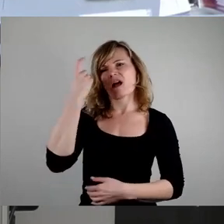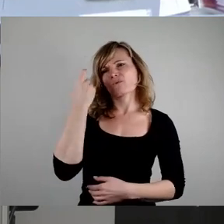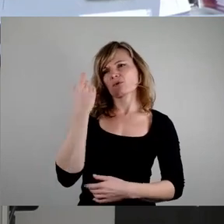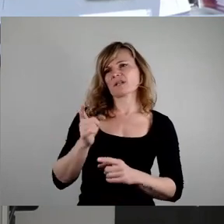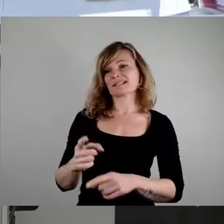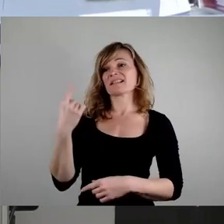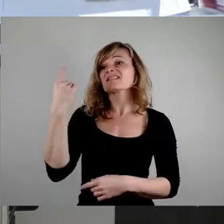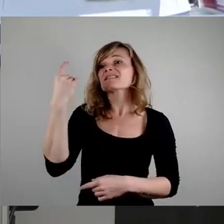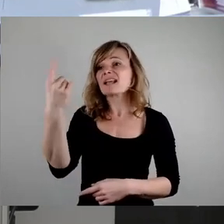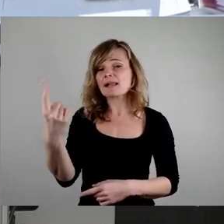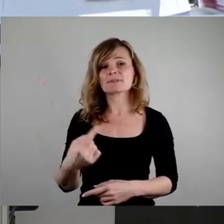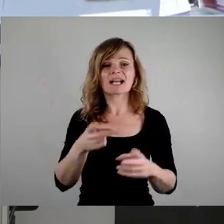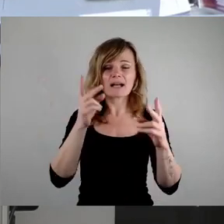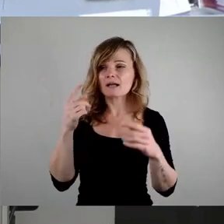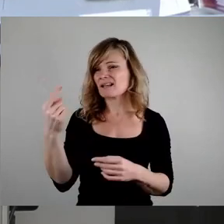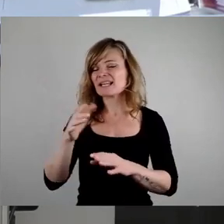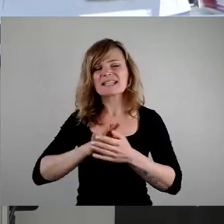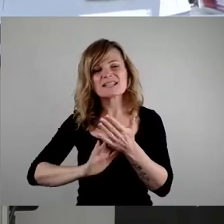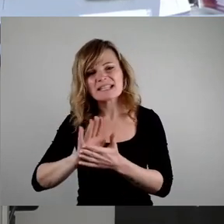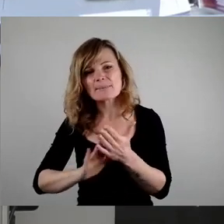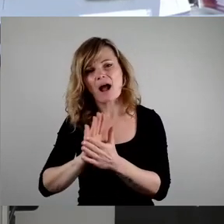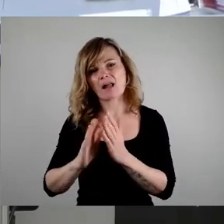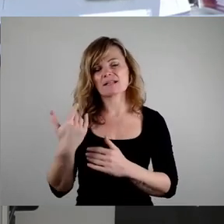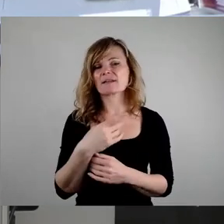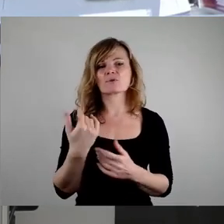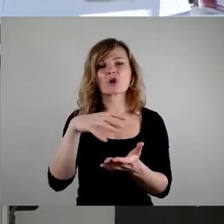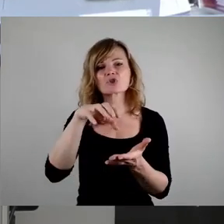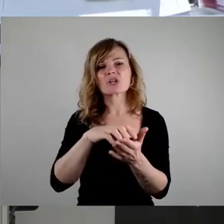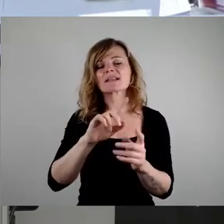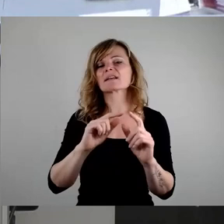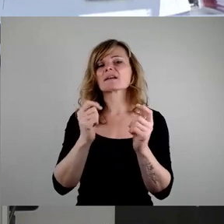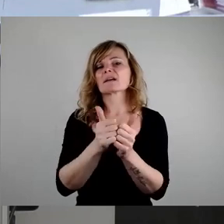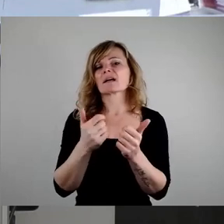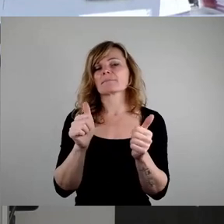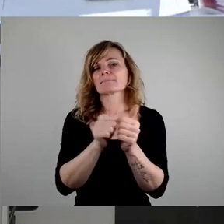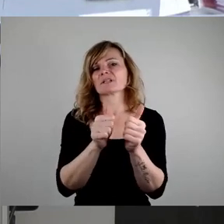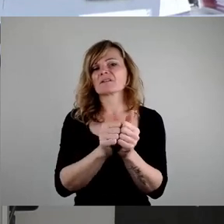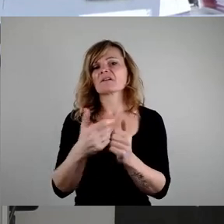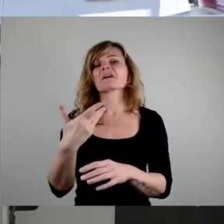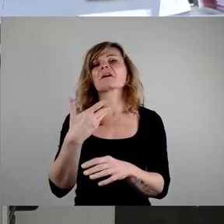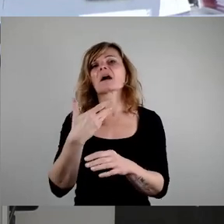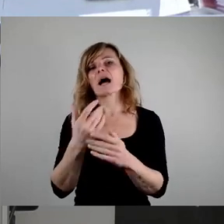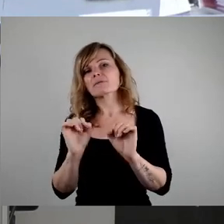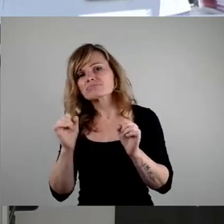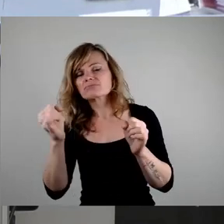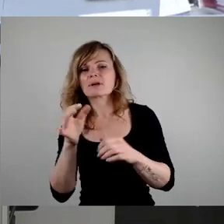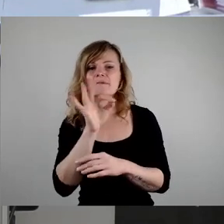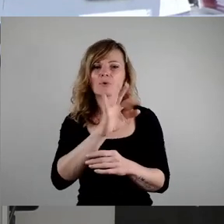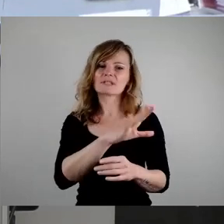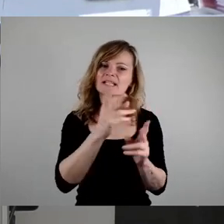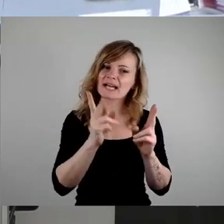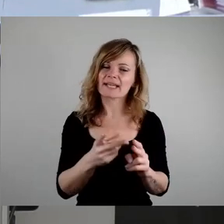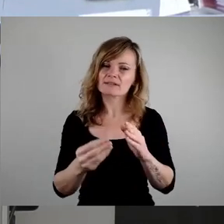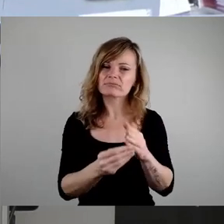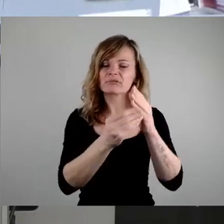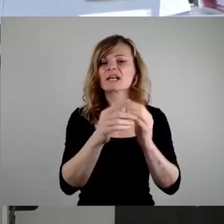für die Stärkung der Rechte der Stadtbezirke eingesetzt haben. Hier nonchalant auch jeder Kürzung zustimmen, aber